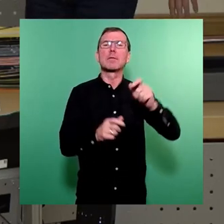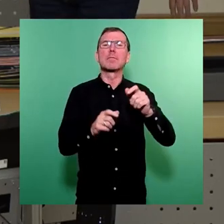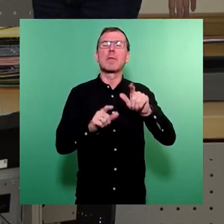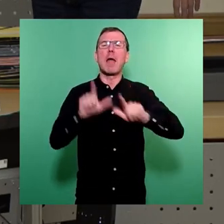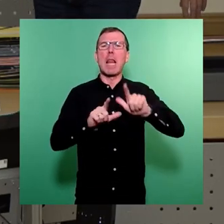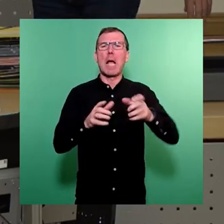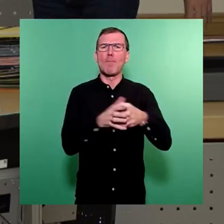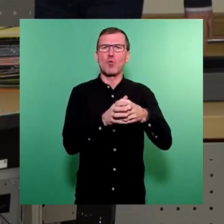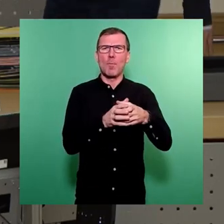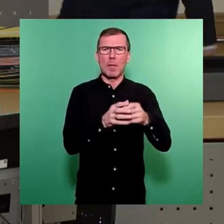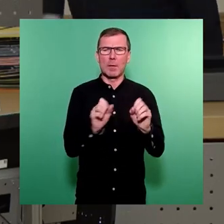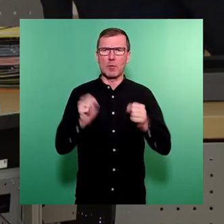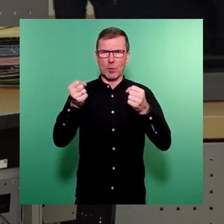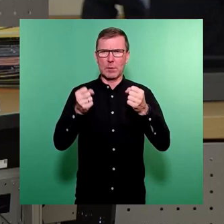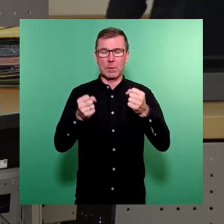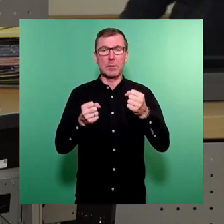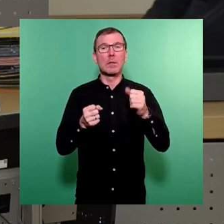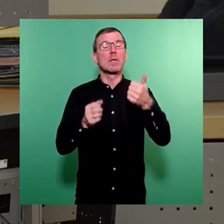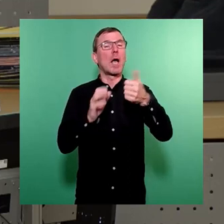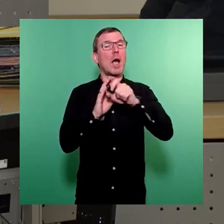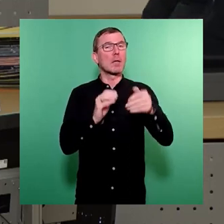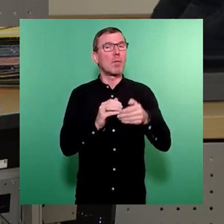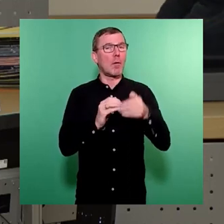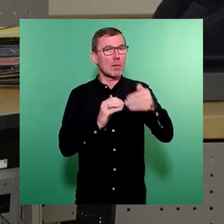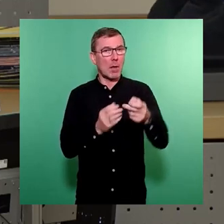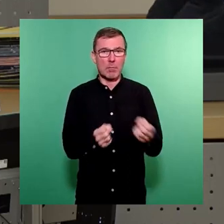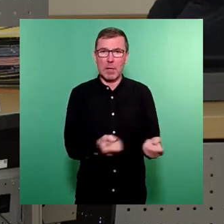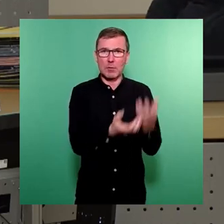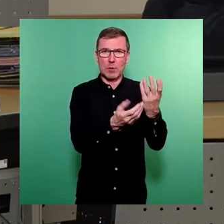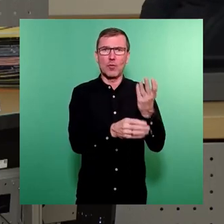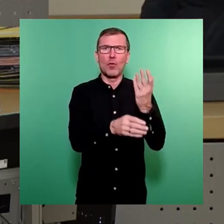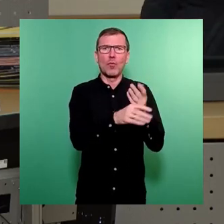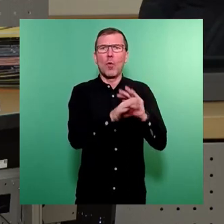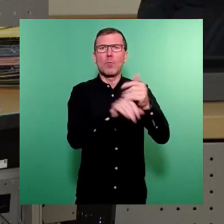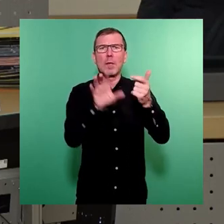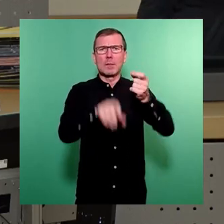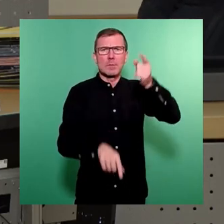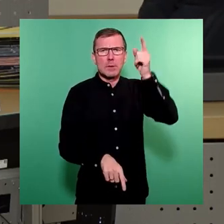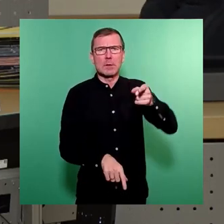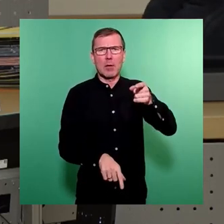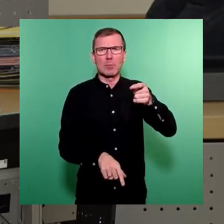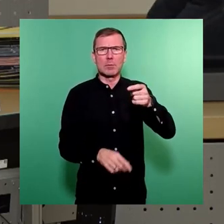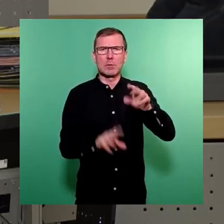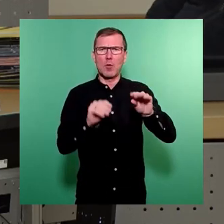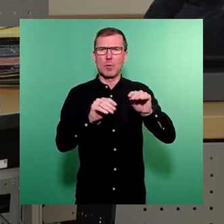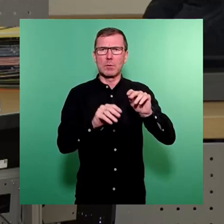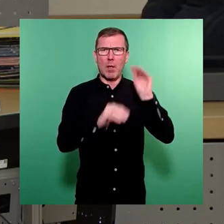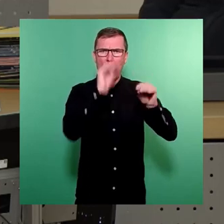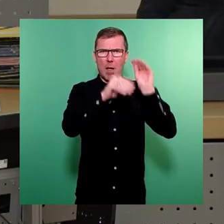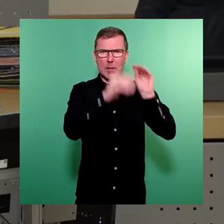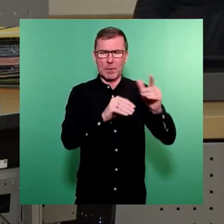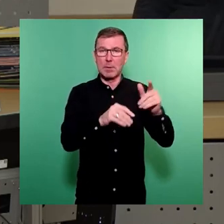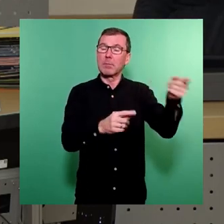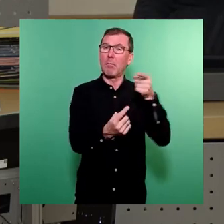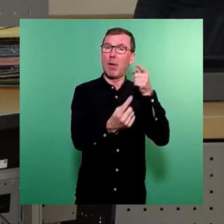die sich eine Woche nach ihrer Entstehung bereits mehr als 70.000 App-Nurze anschlossen. Ihr Ziel war bzw.